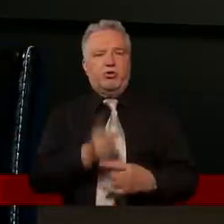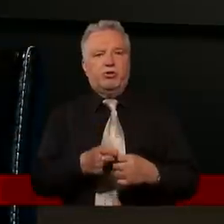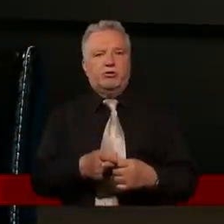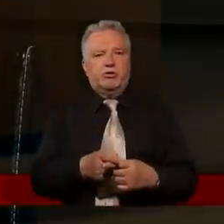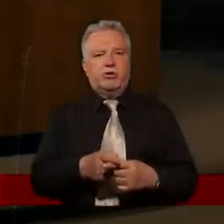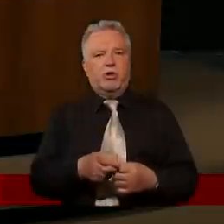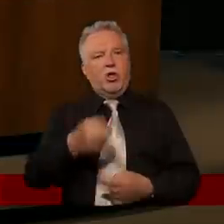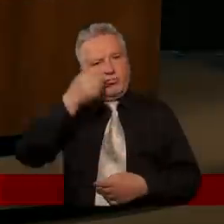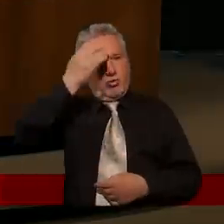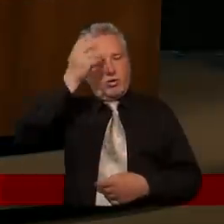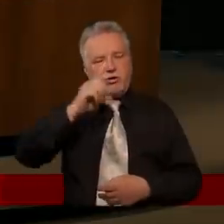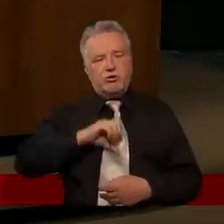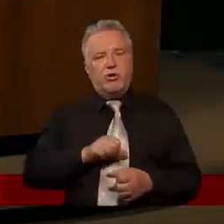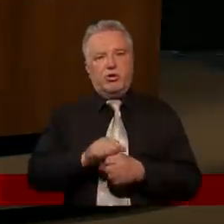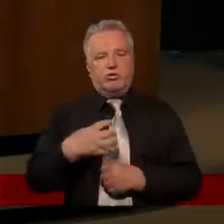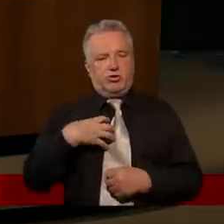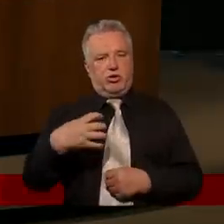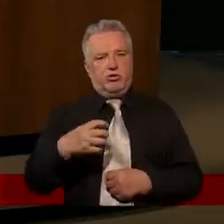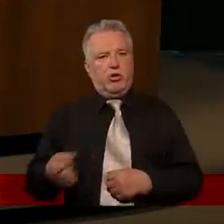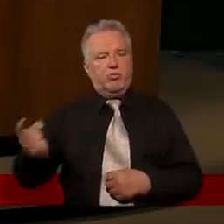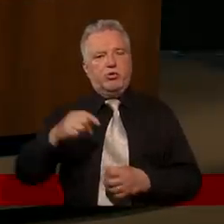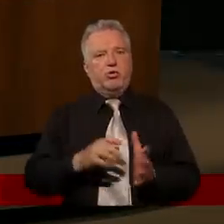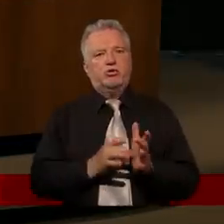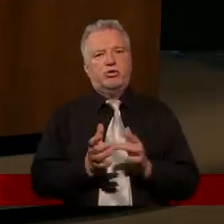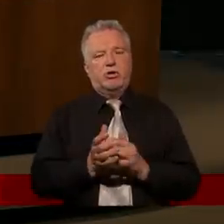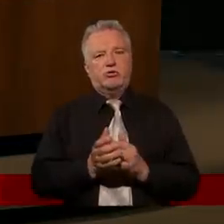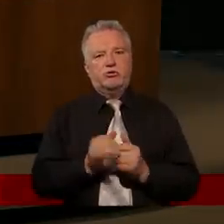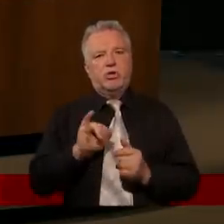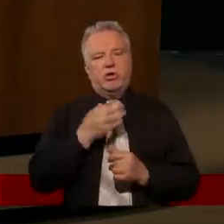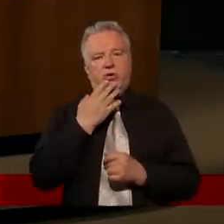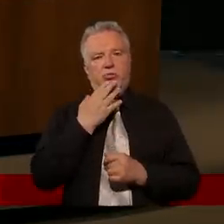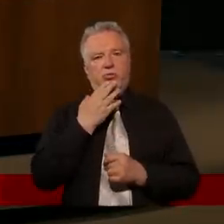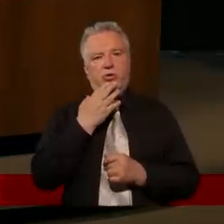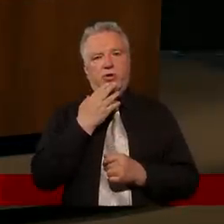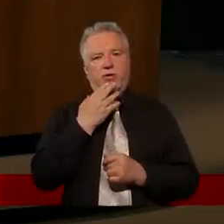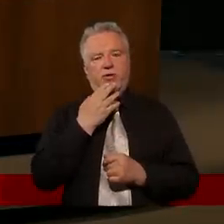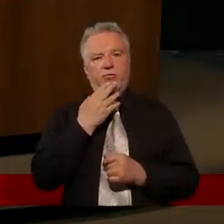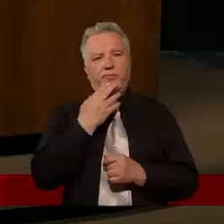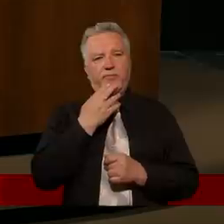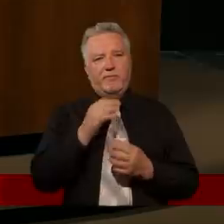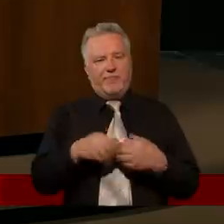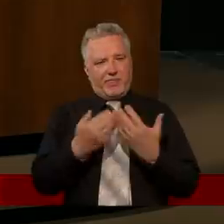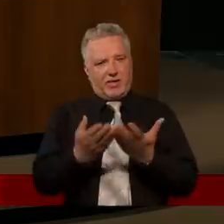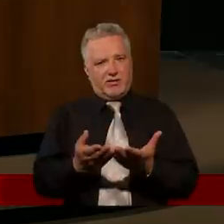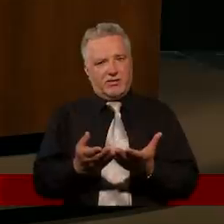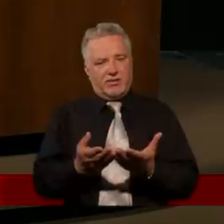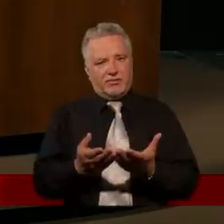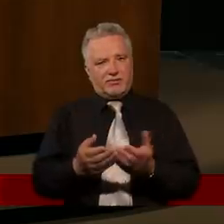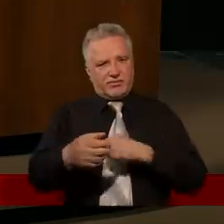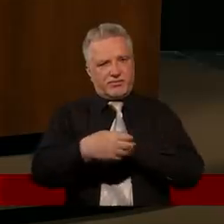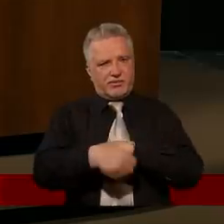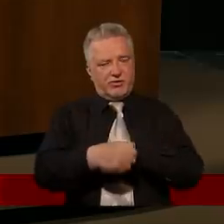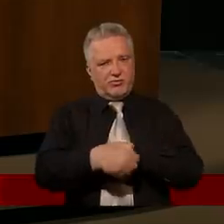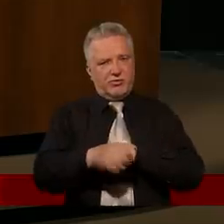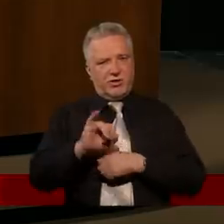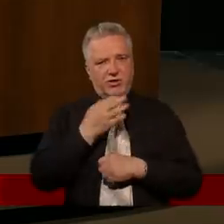takim dyrektorem, który zawsze wie najlepiej, podchodzi do was Jezus i mówi, daję takiego studenta, który przyszedł